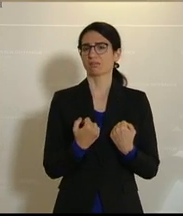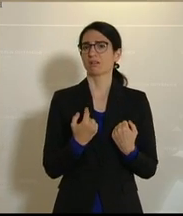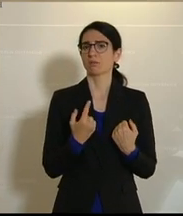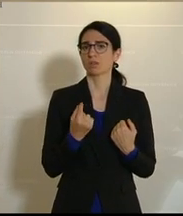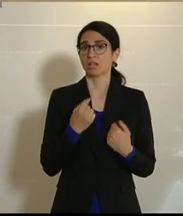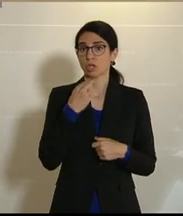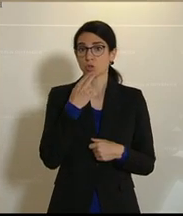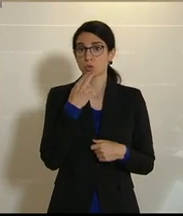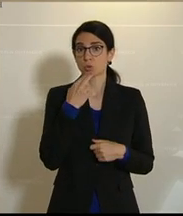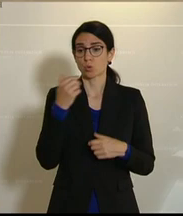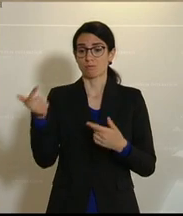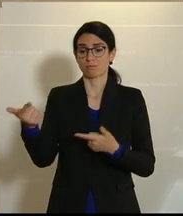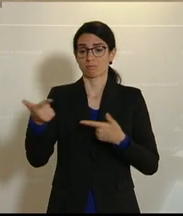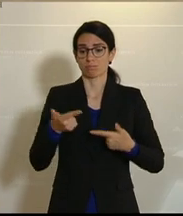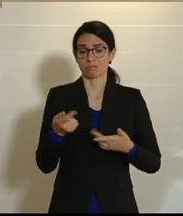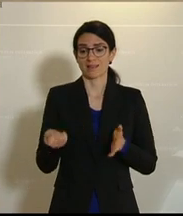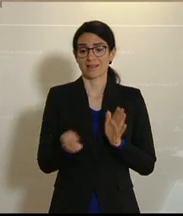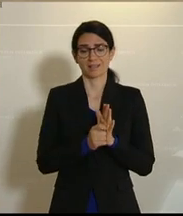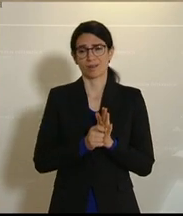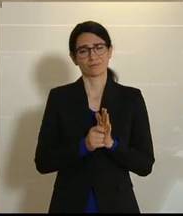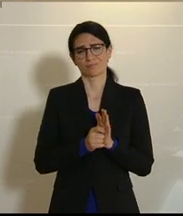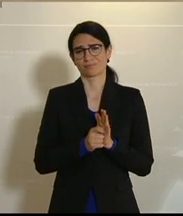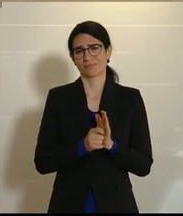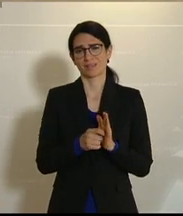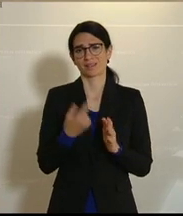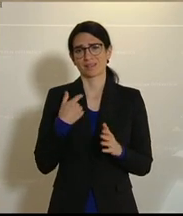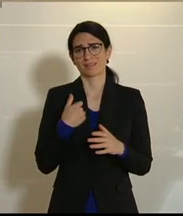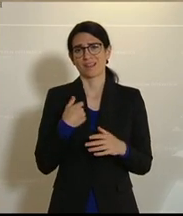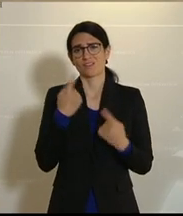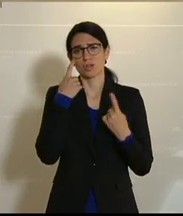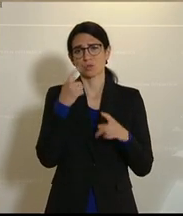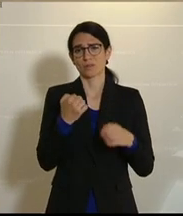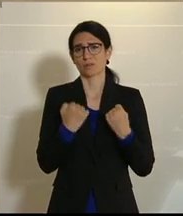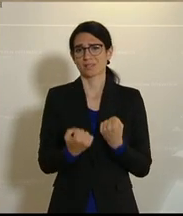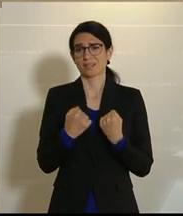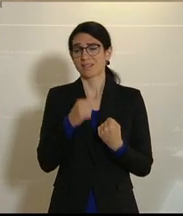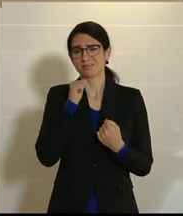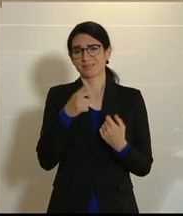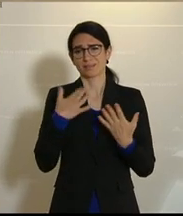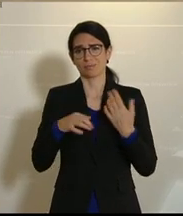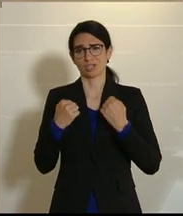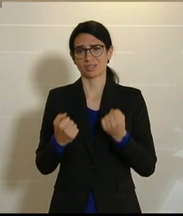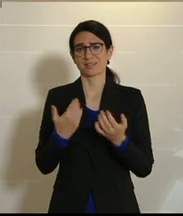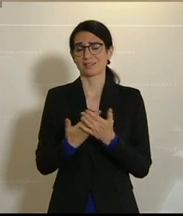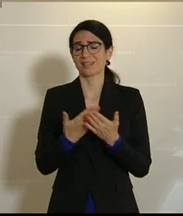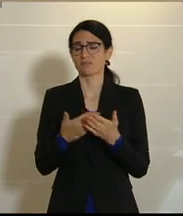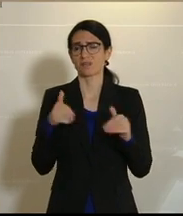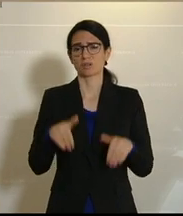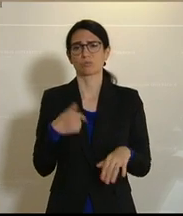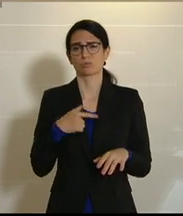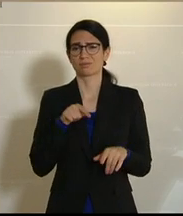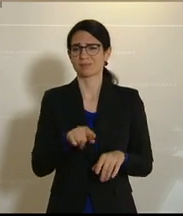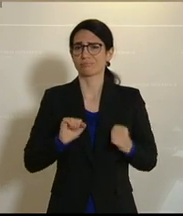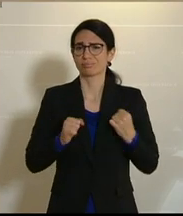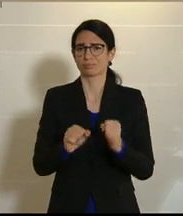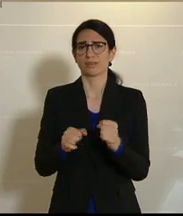dass der Stromimport nicht die Versorgungssicherheit erhöht. Und genau deswegen müssen wir dagegen auftreten. Und da ist es ganz wichtig, dass wir